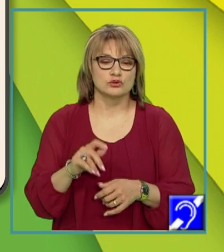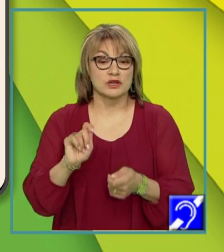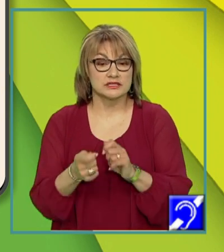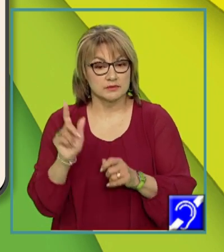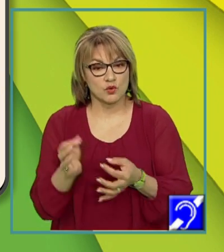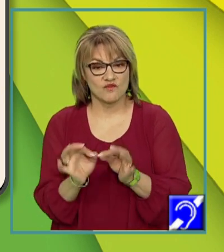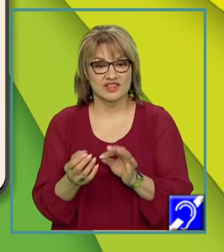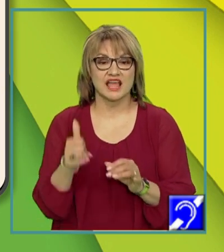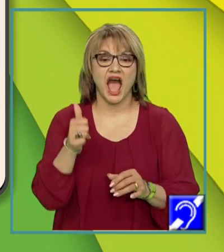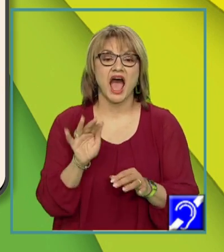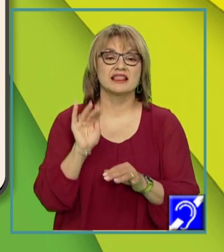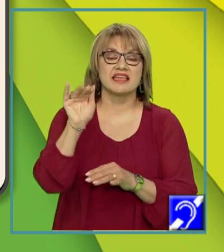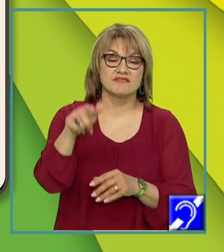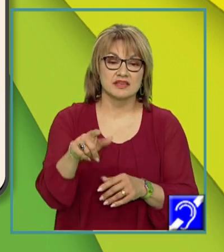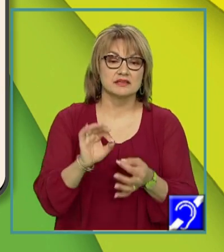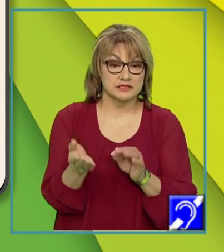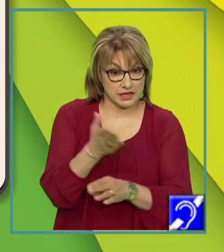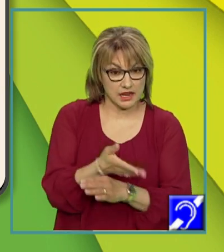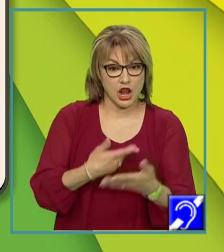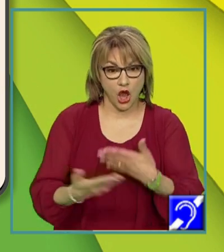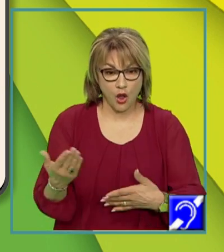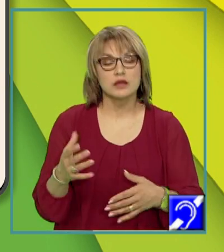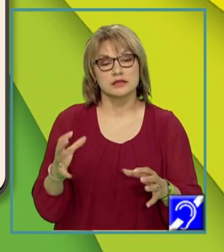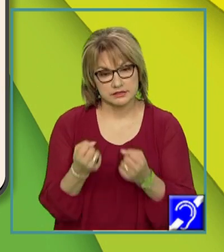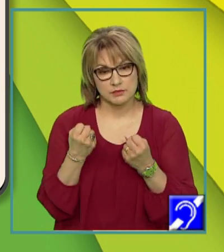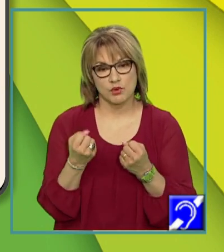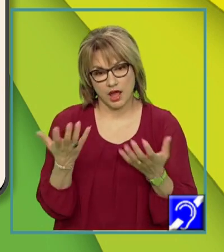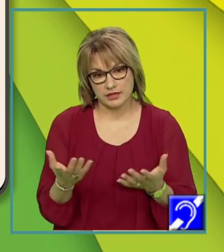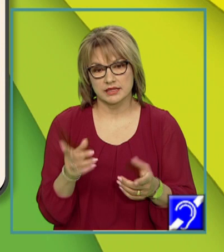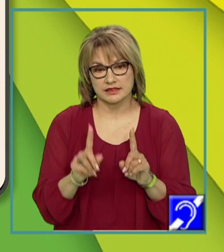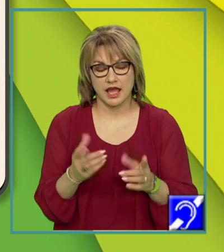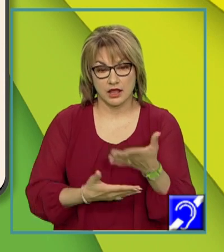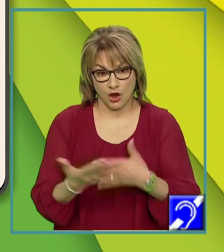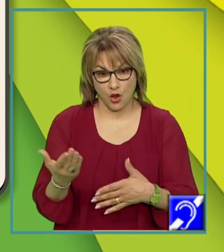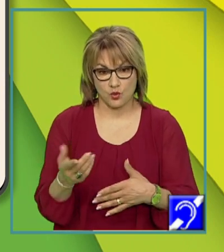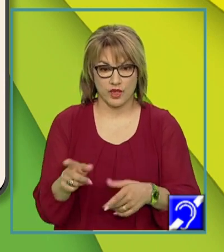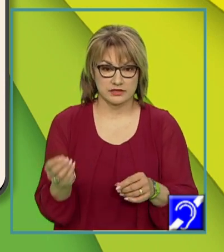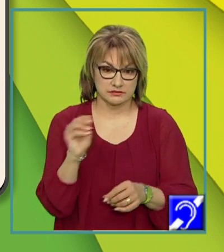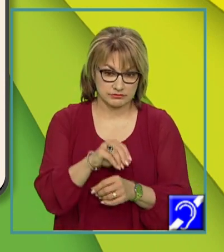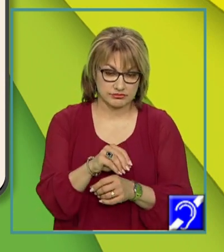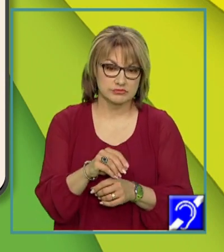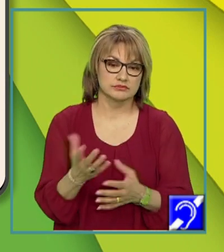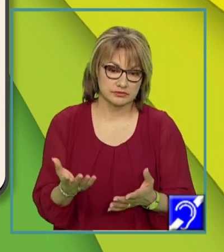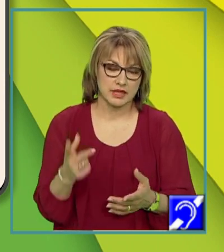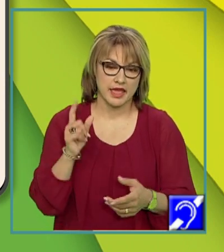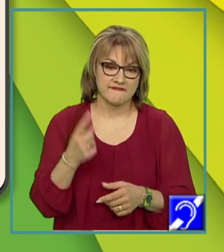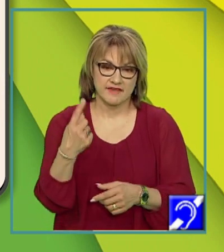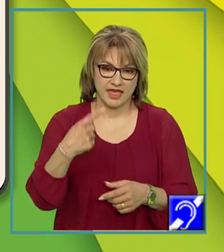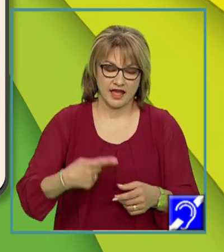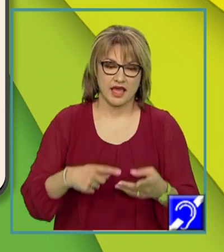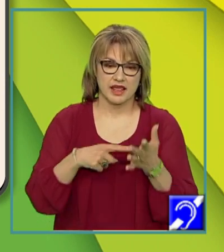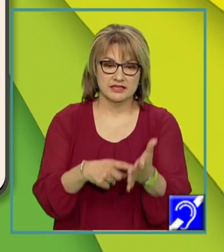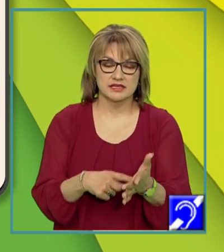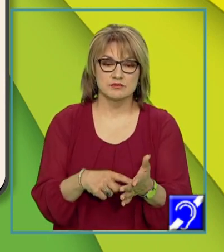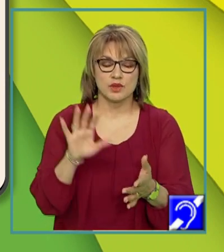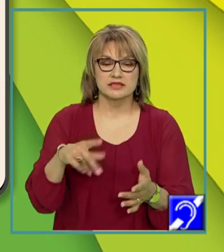După facultate, Mihai a ieșit doctor. Adică, putem înlocui Mihai a devenit doctor și recunoaștem în fiecare exemplu